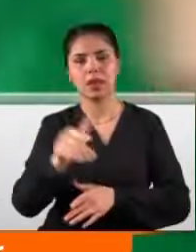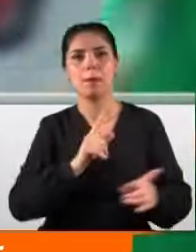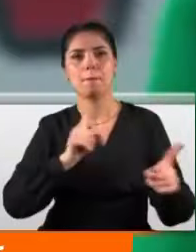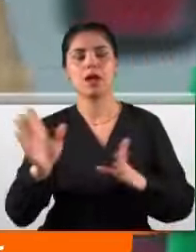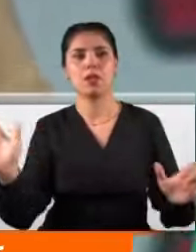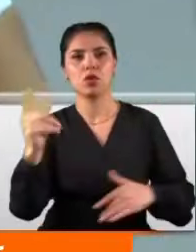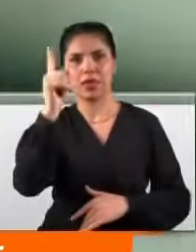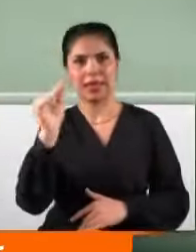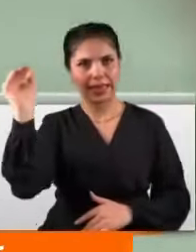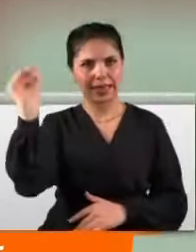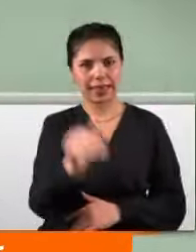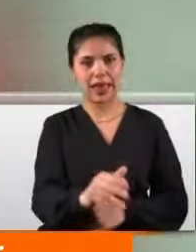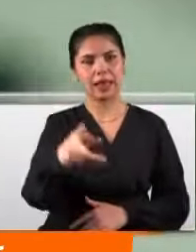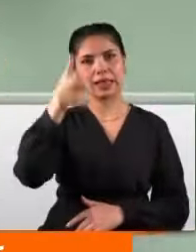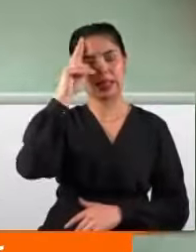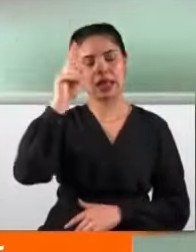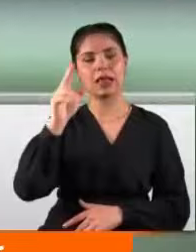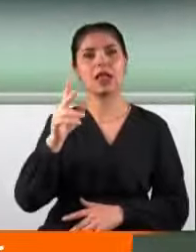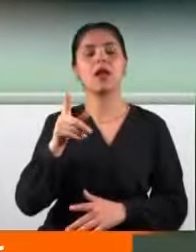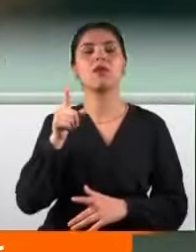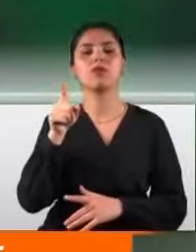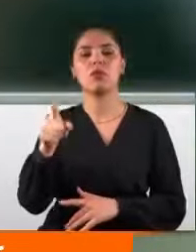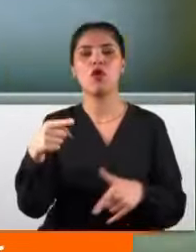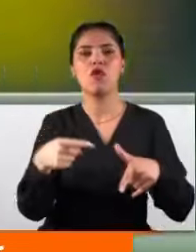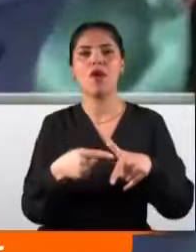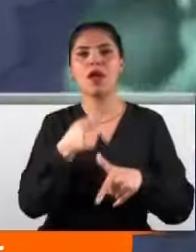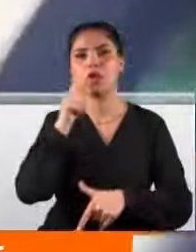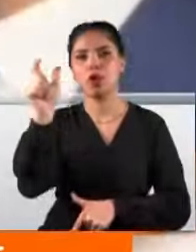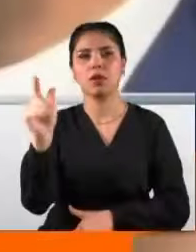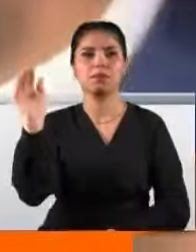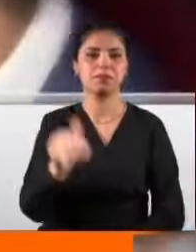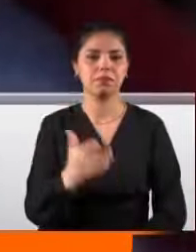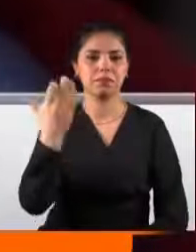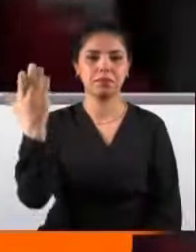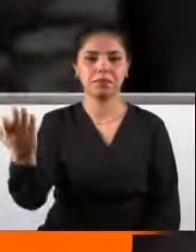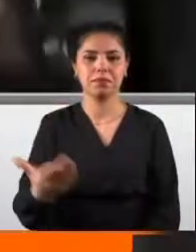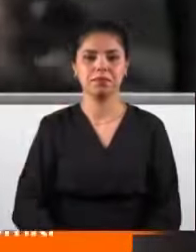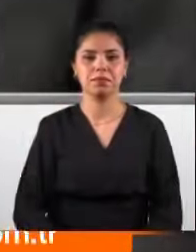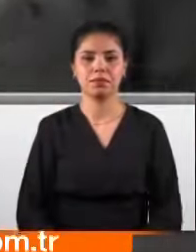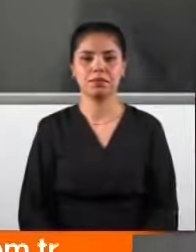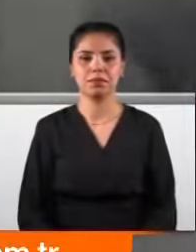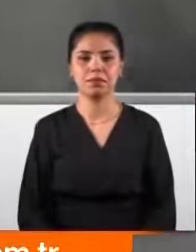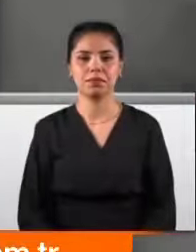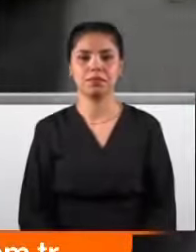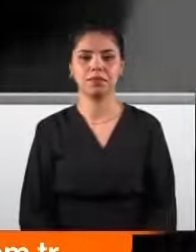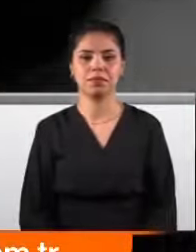salonuna ilk gelen Galatasaray Kaptanı Fernando Muslera oldu. Kaptan hoş geldin kaptan. Mr. Muslera.